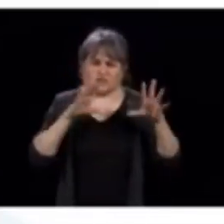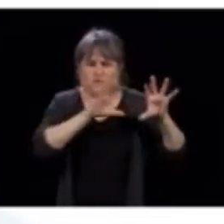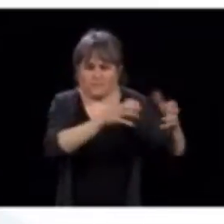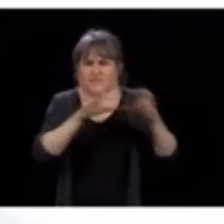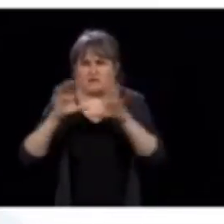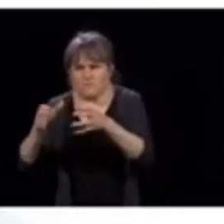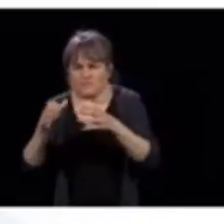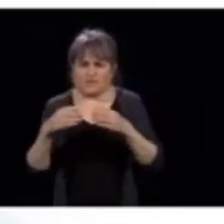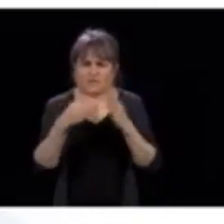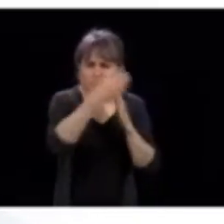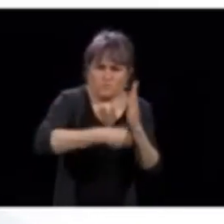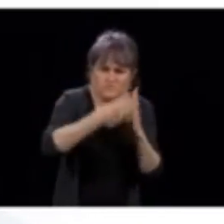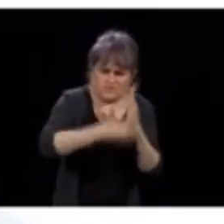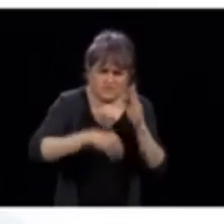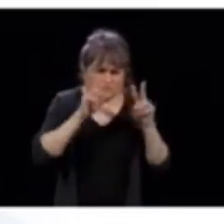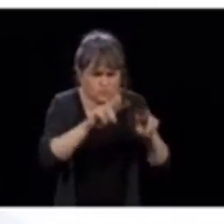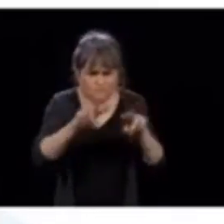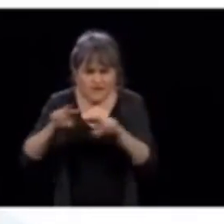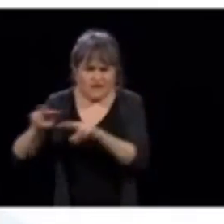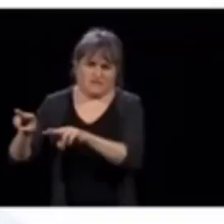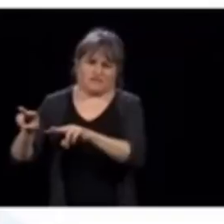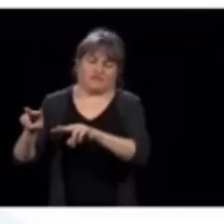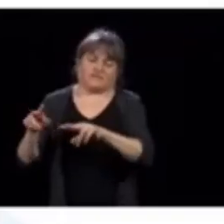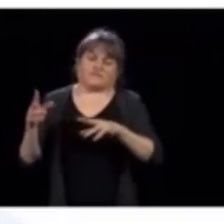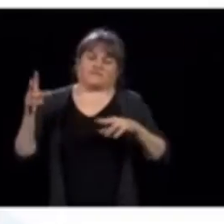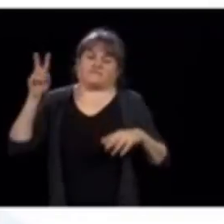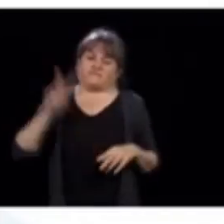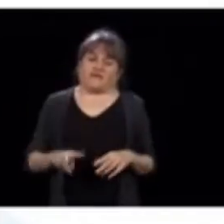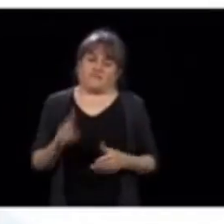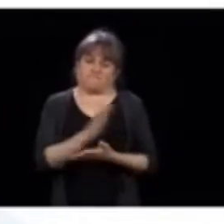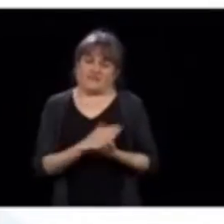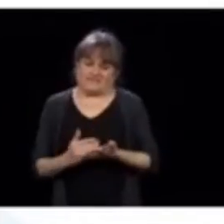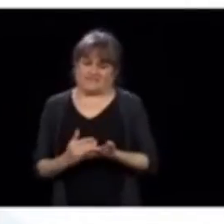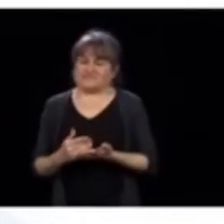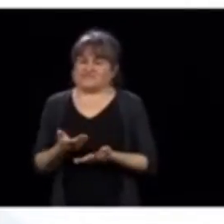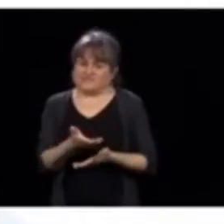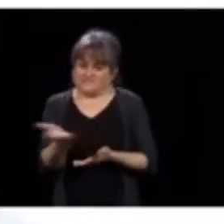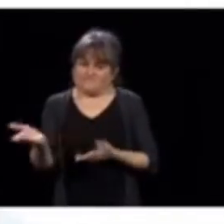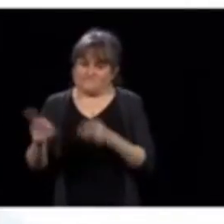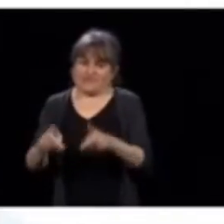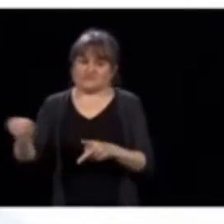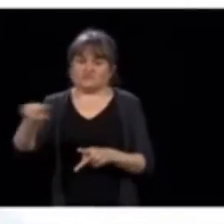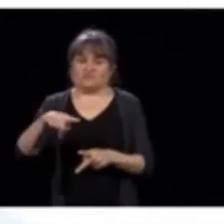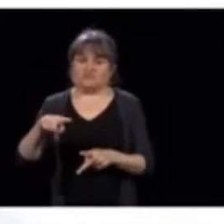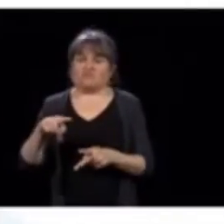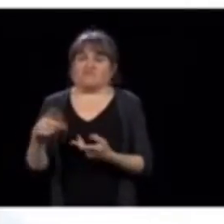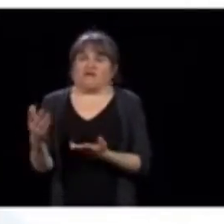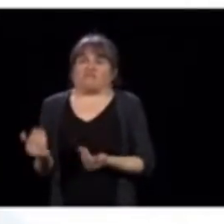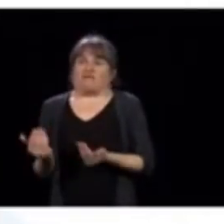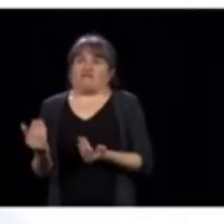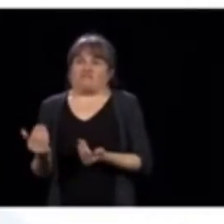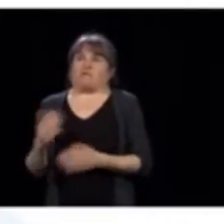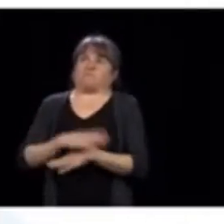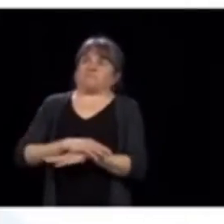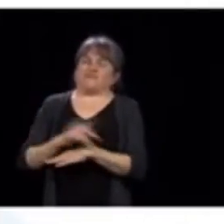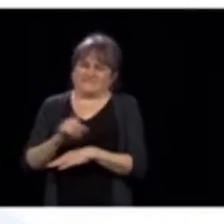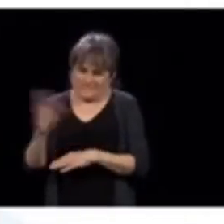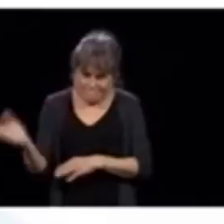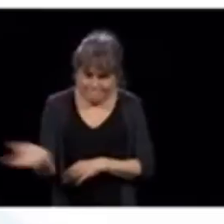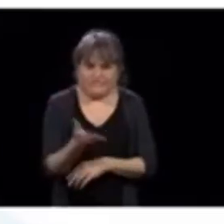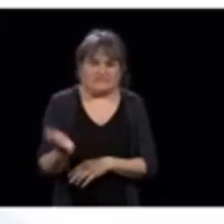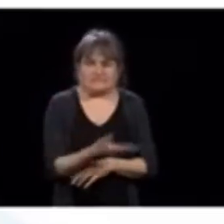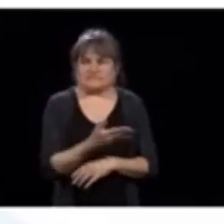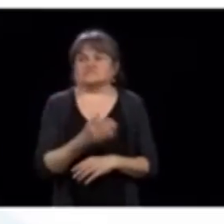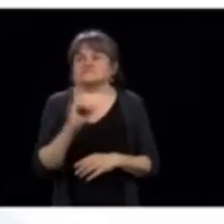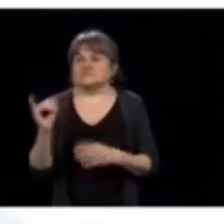il y a une partie de ça où, comme je le disais tout à l'heure, il faut que les gens fassent signe à leur médecin s'il a quoi que ce soit